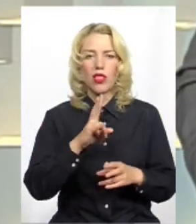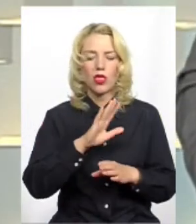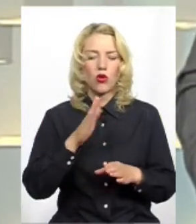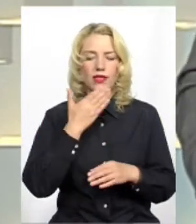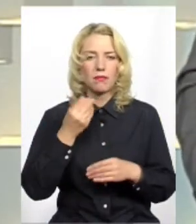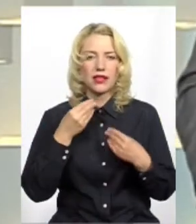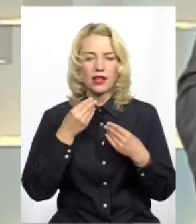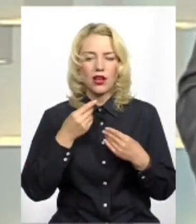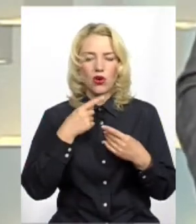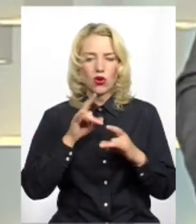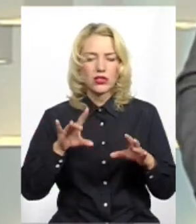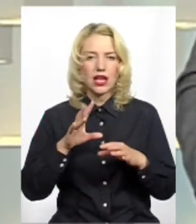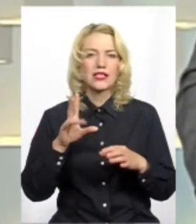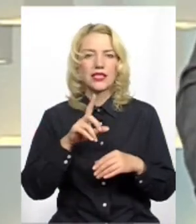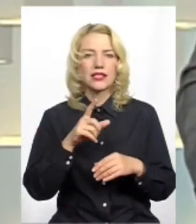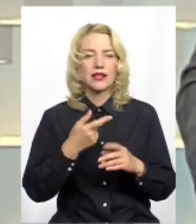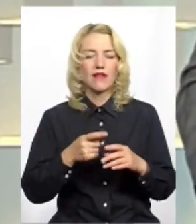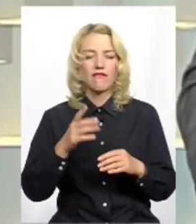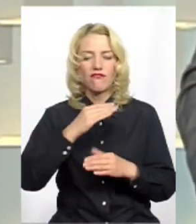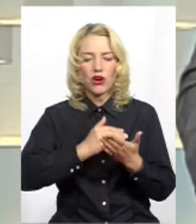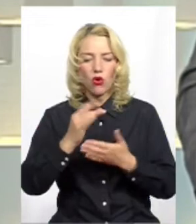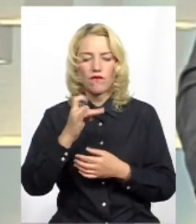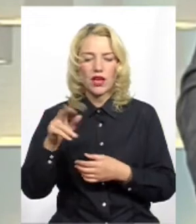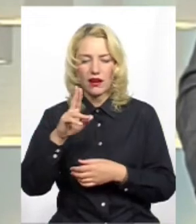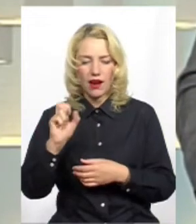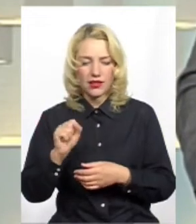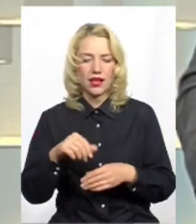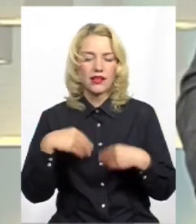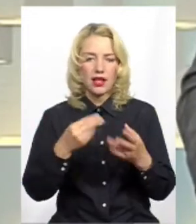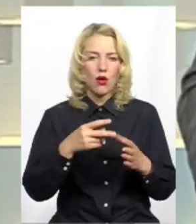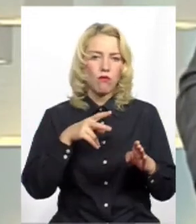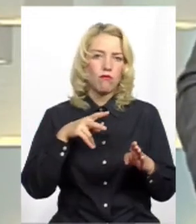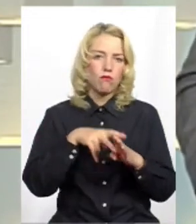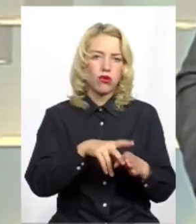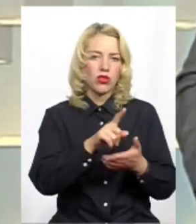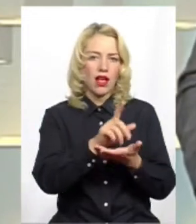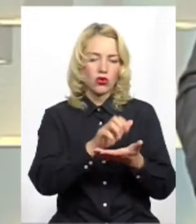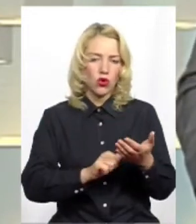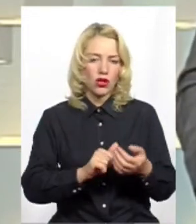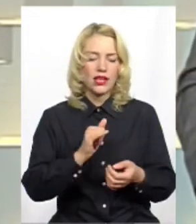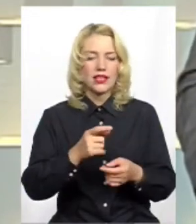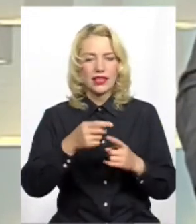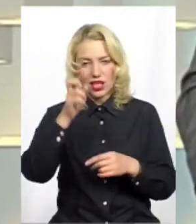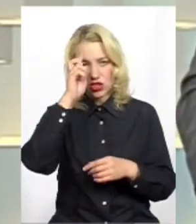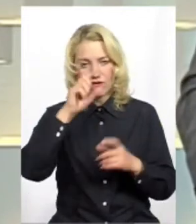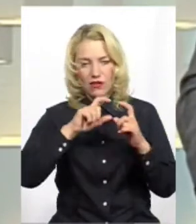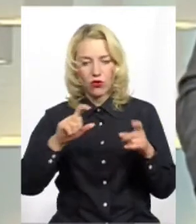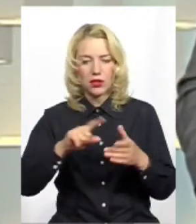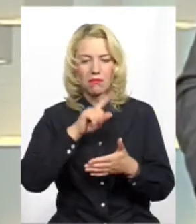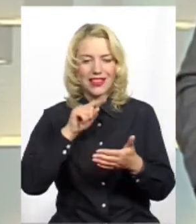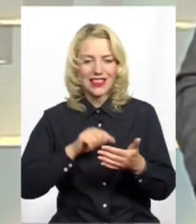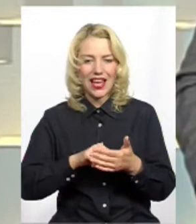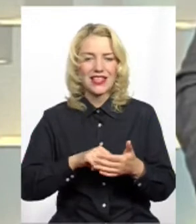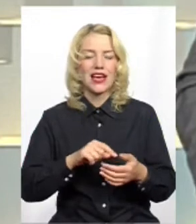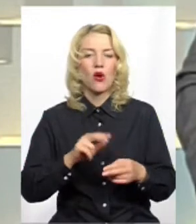рахунок чого. Верховна Рада ввела податок, обродь поклала на людей. Ми платимо акцизний податок, це державний фонд. І питання будівництва доріг – це